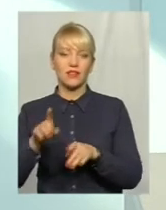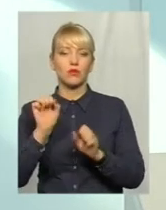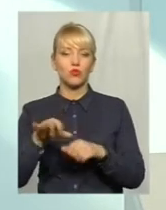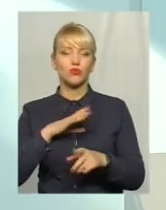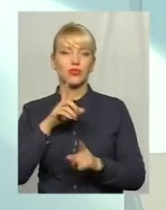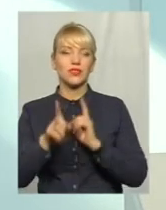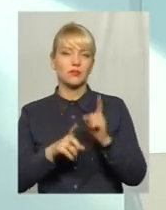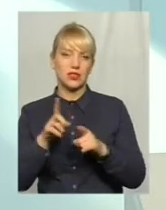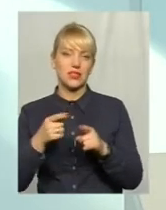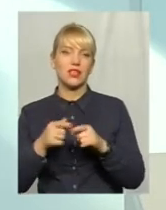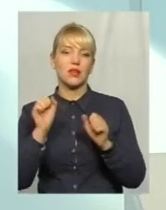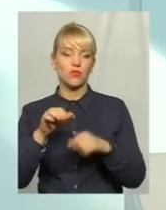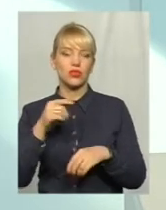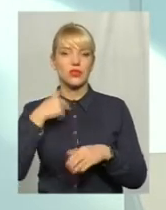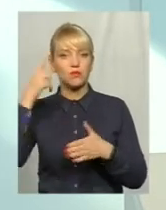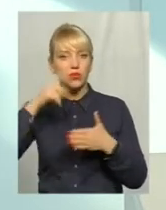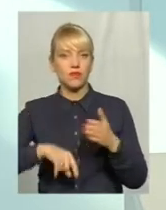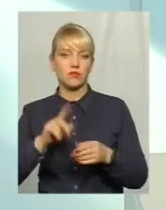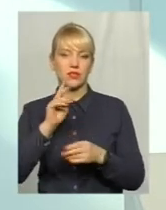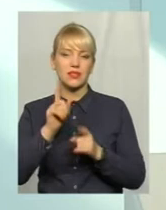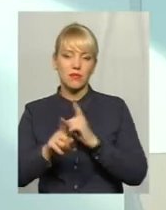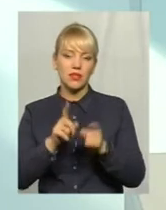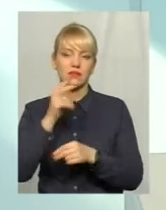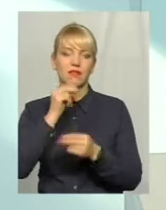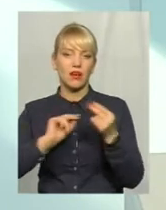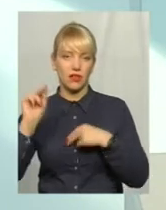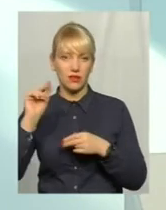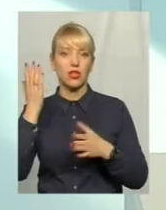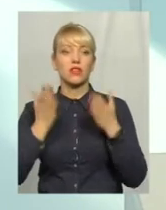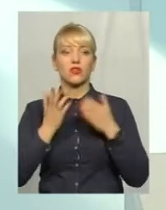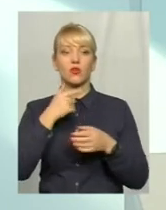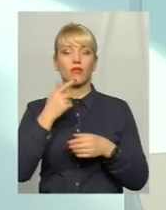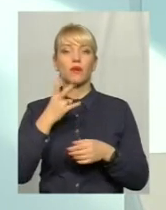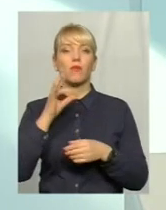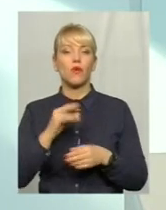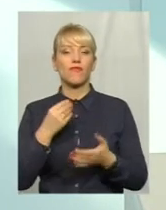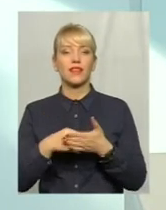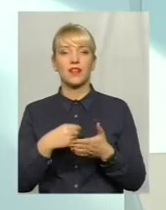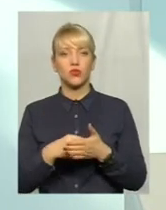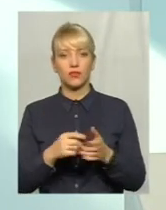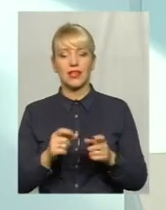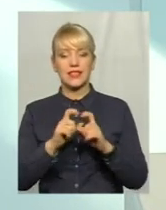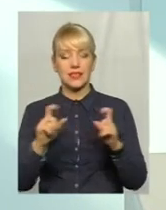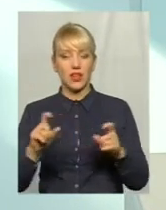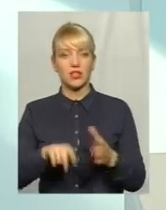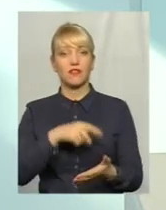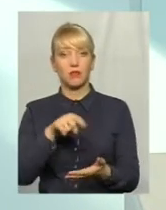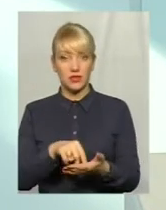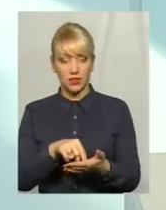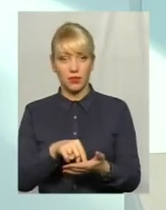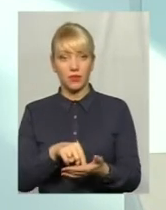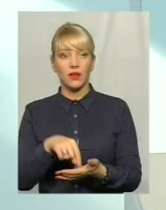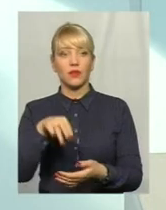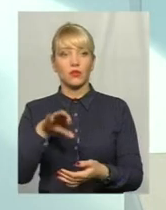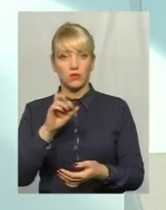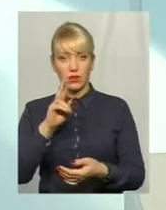сподіваємося, що зміниться на краще. І коли ми говорили про фінансування там заходів міста, то